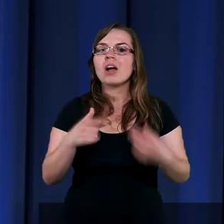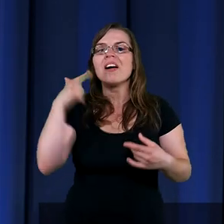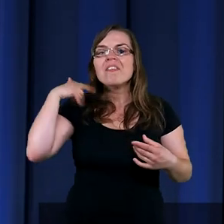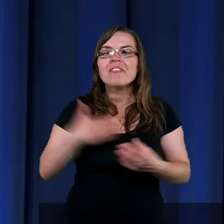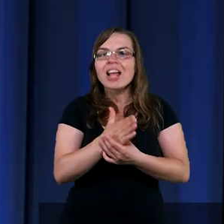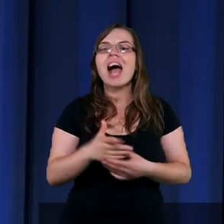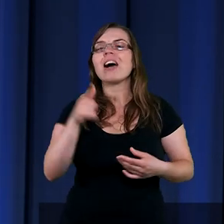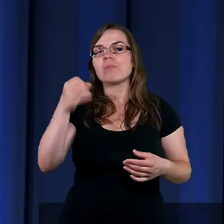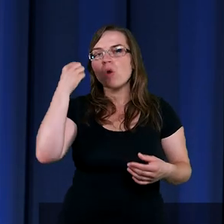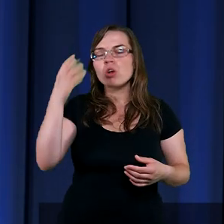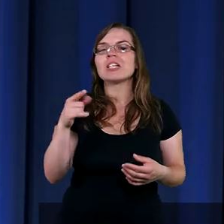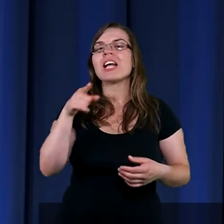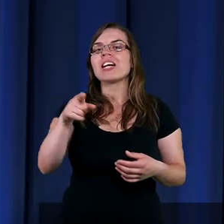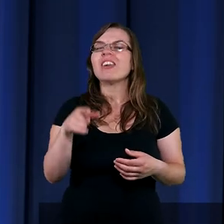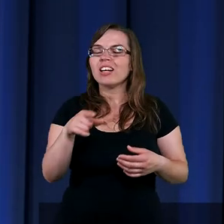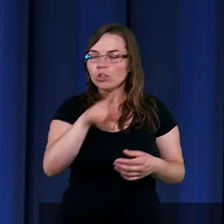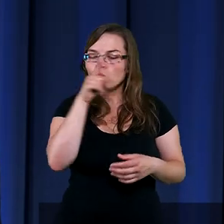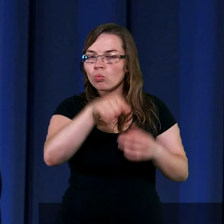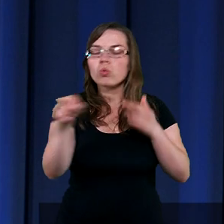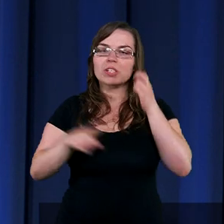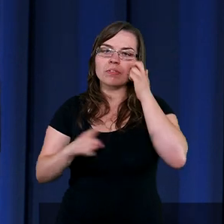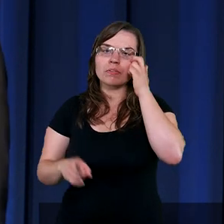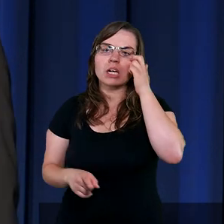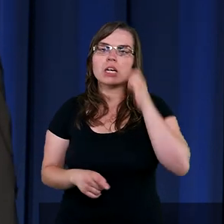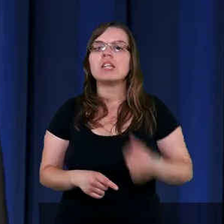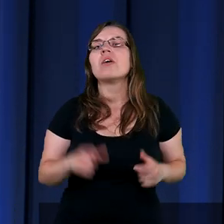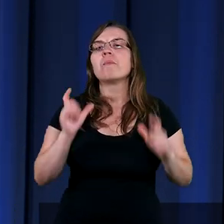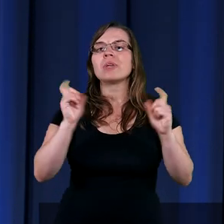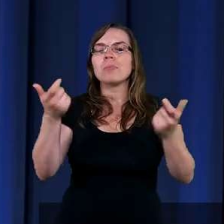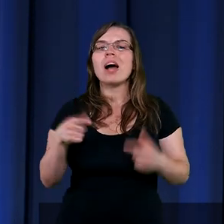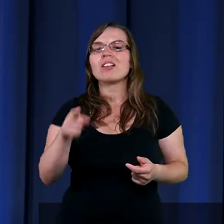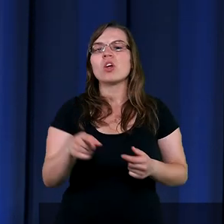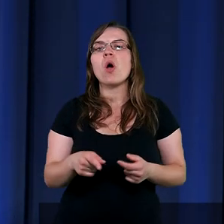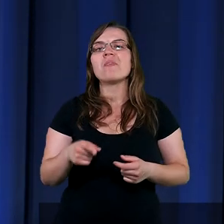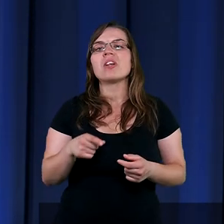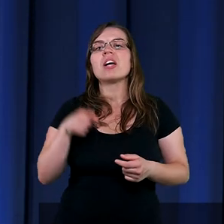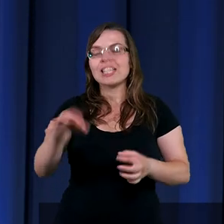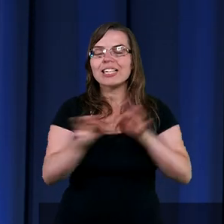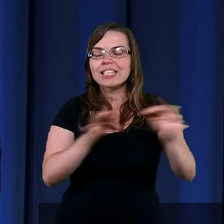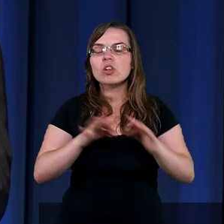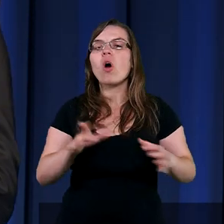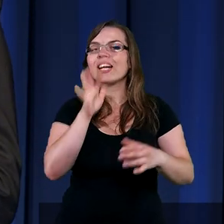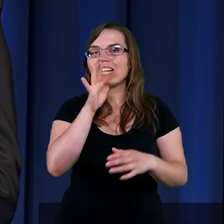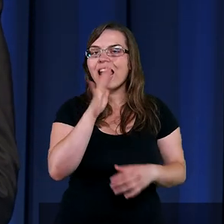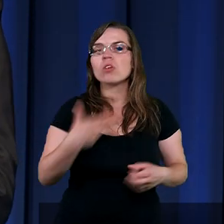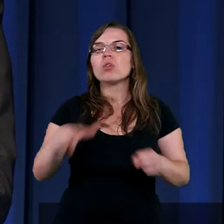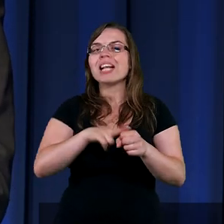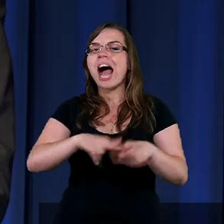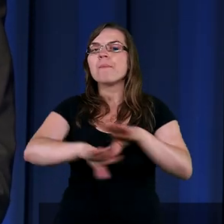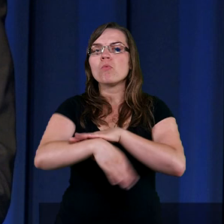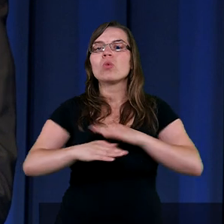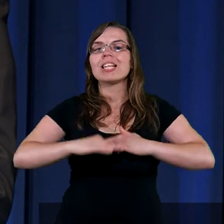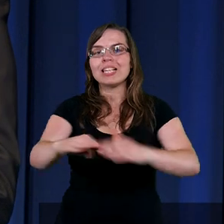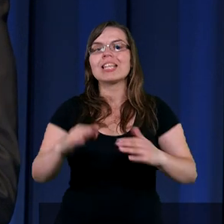Wiara matki Mojżesza i sytuacja bez wyjścia i zdarzył się cud. I tak też, i wiecie, takie cuda zdarzały się w historii Izraelitów, później na pustyni.